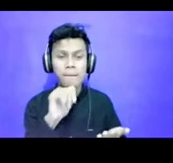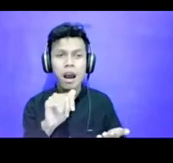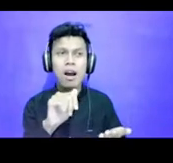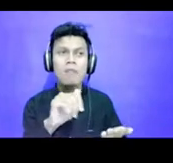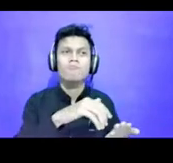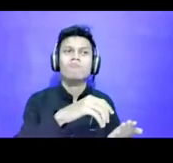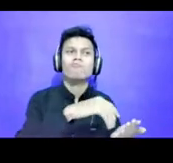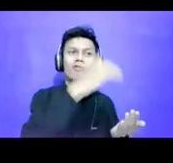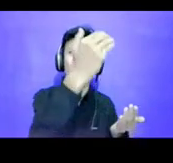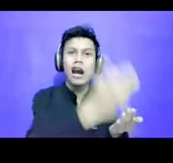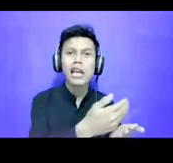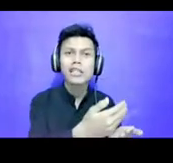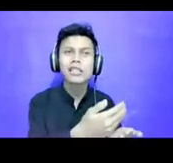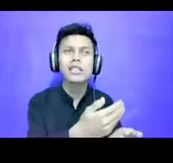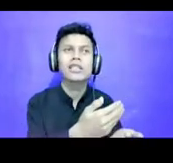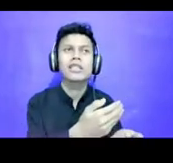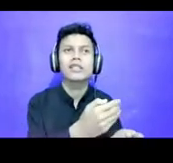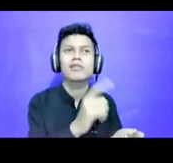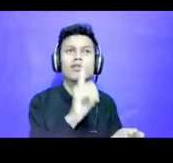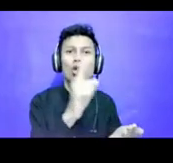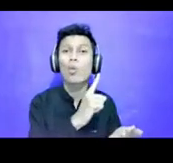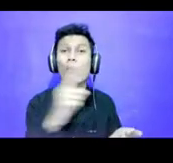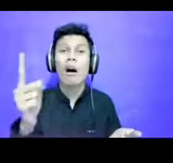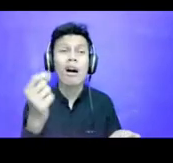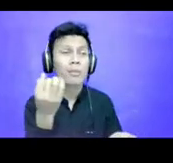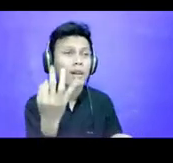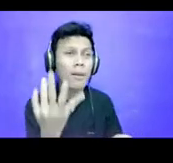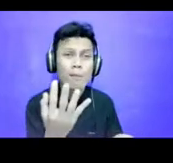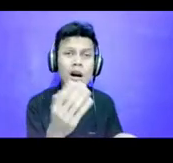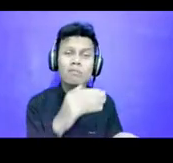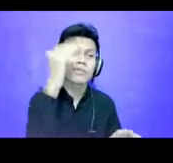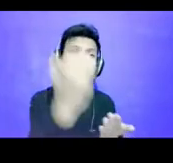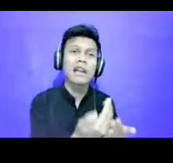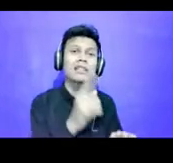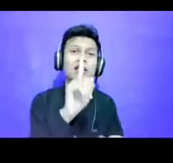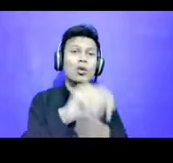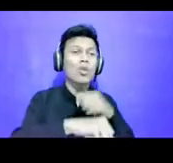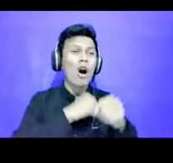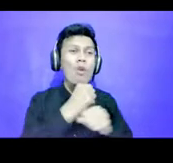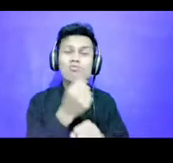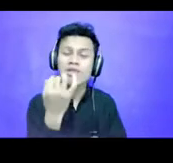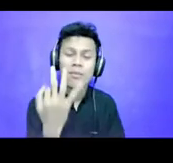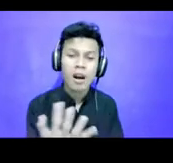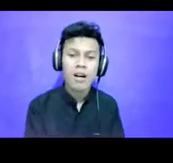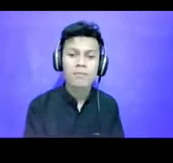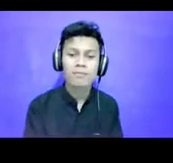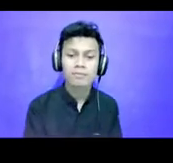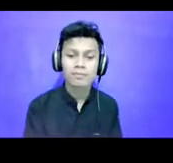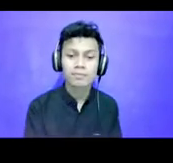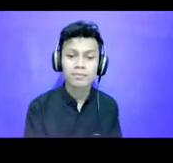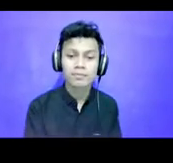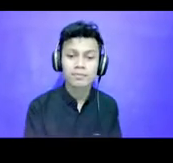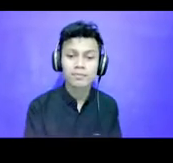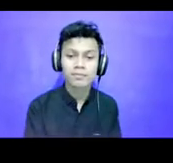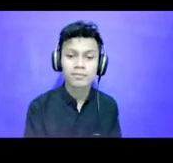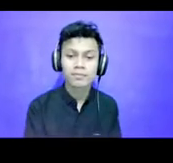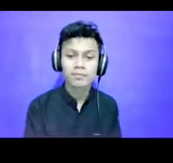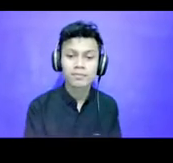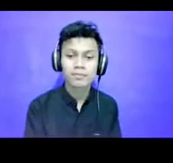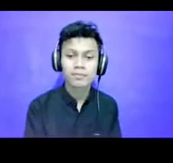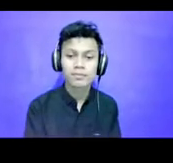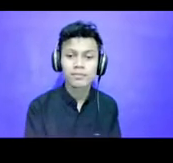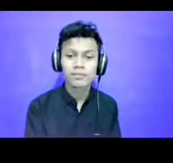berapa per pekannya Kemudian per tahunnya berapa Itu mereka data dulu Setelah itu